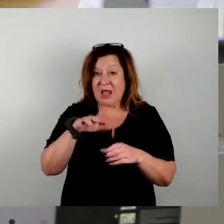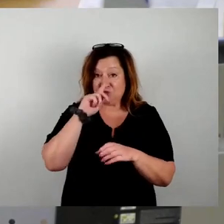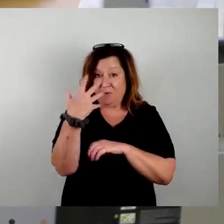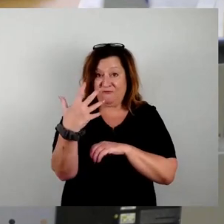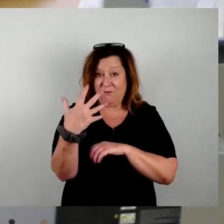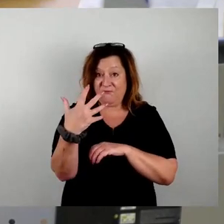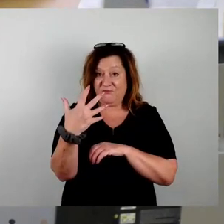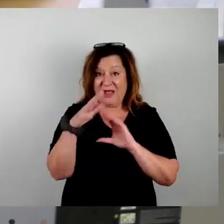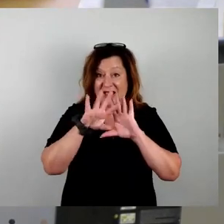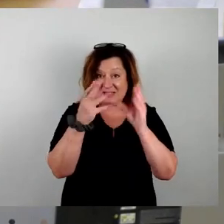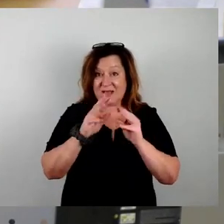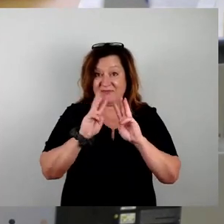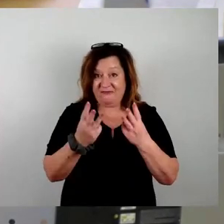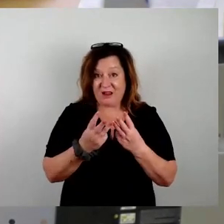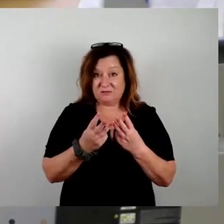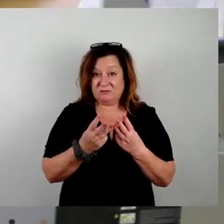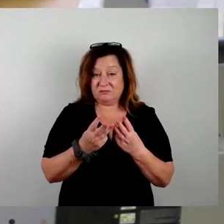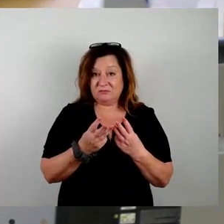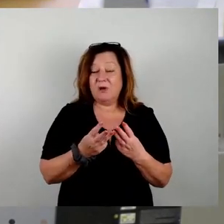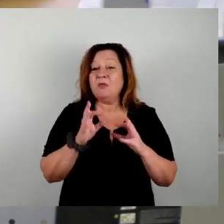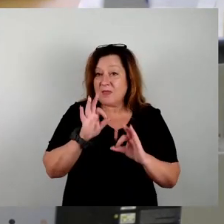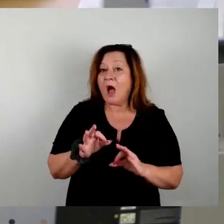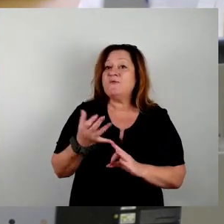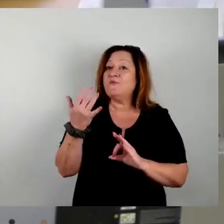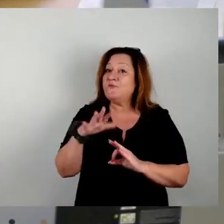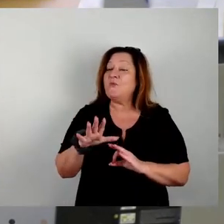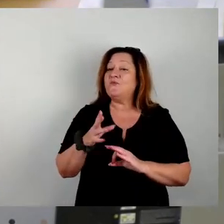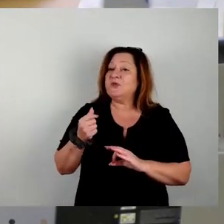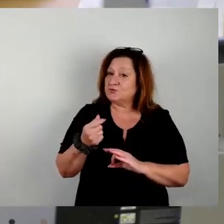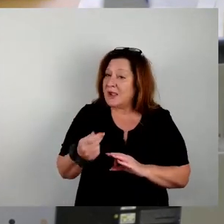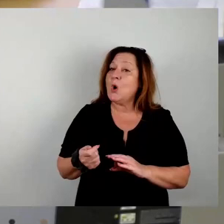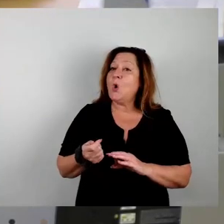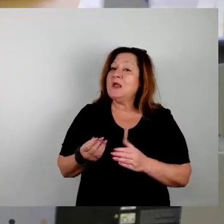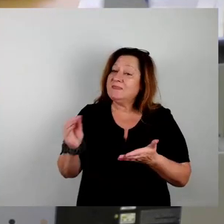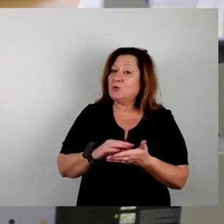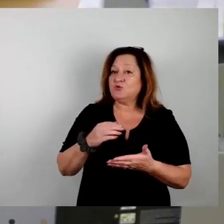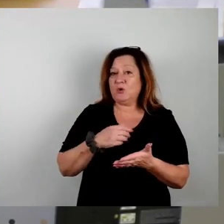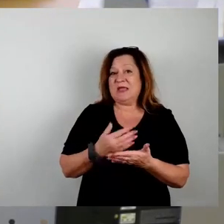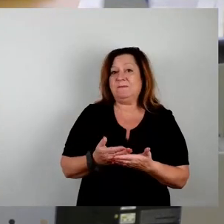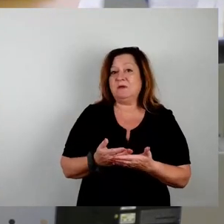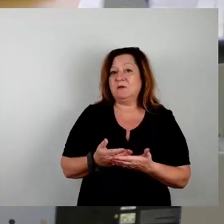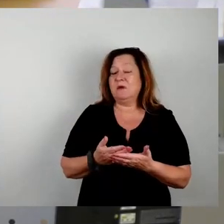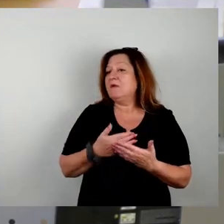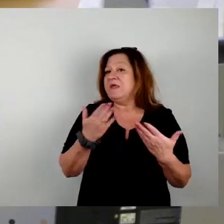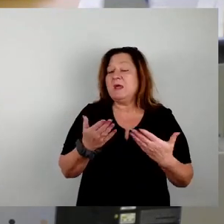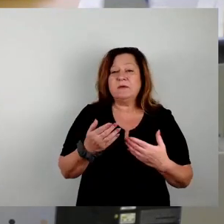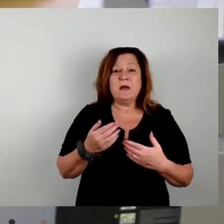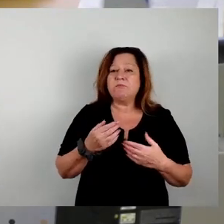Dafür werden wir 50 Millionen als Stadt dazugeben. Verglichen mit den Millionen, die sonst für irgendwelche anderen